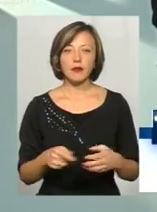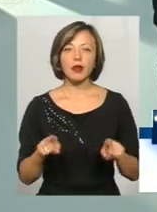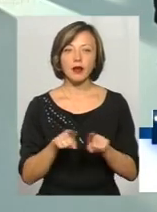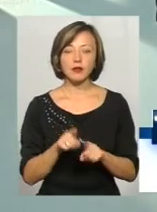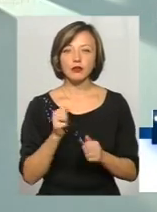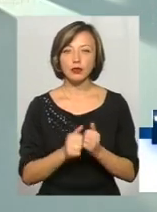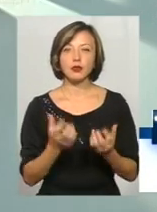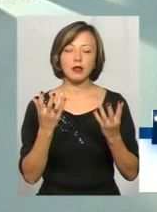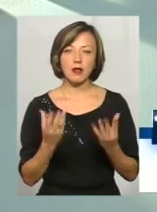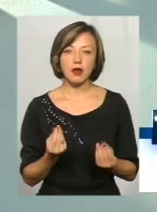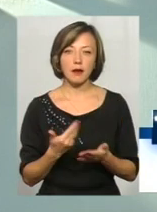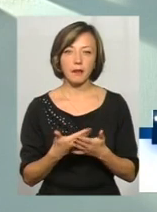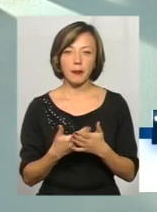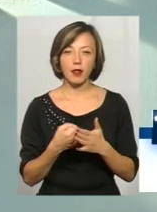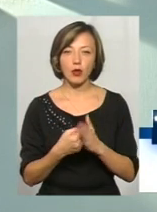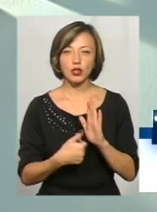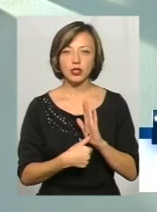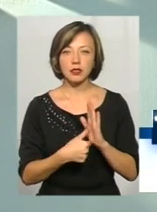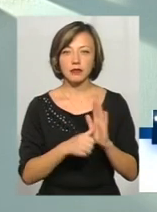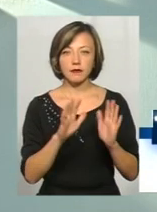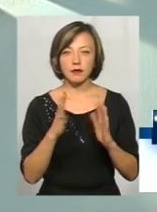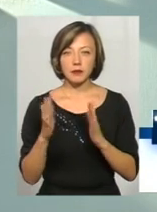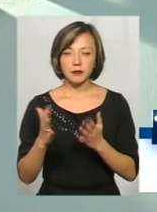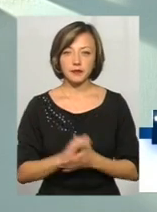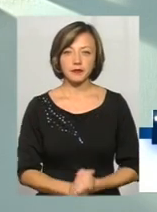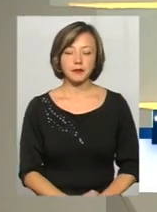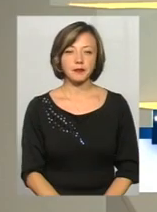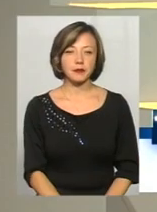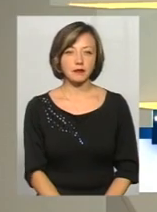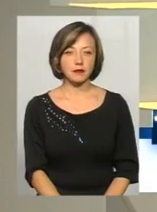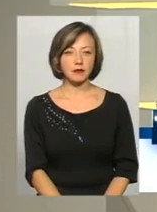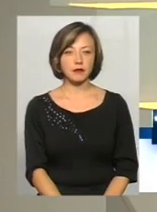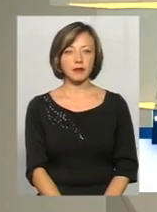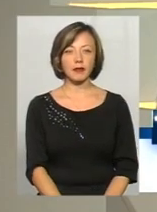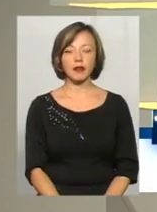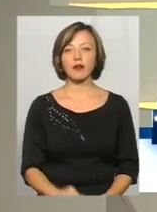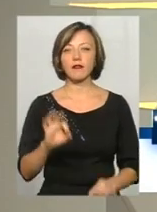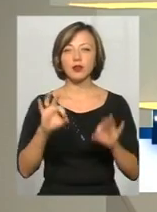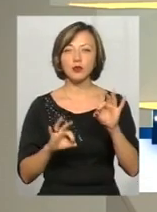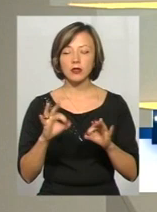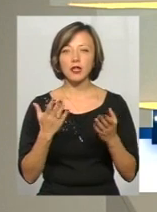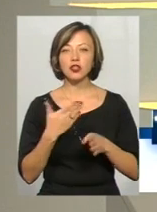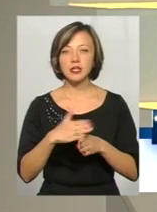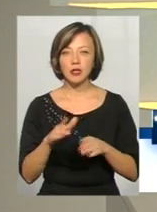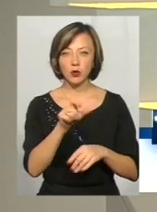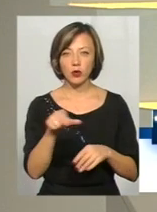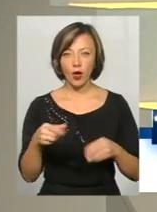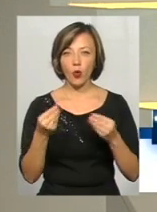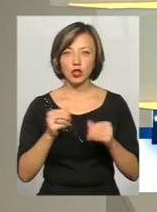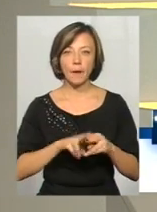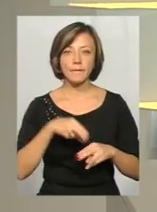щодня до 6 випадків шахрадського знайомого. А відсотково ви можете сказати, які частині з цих людей